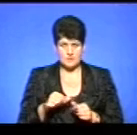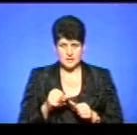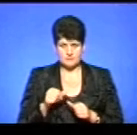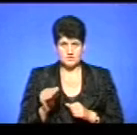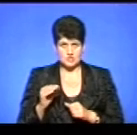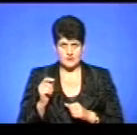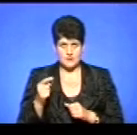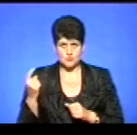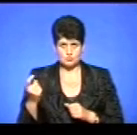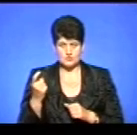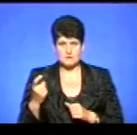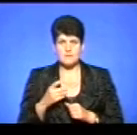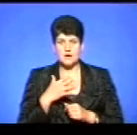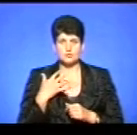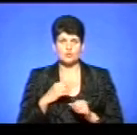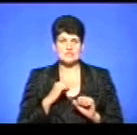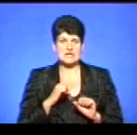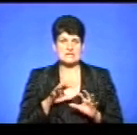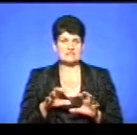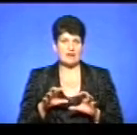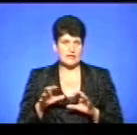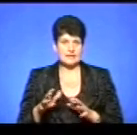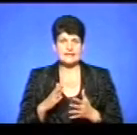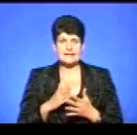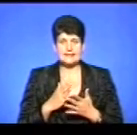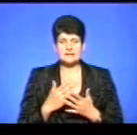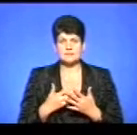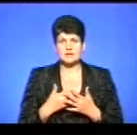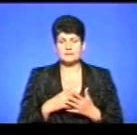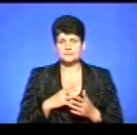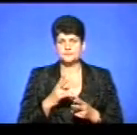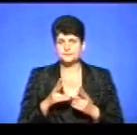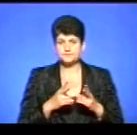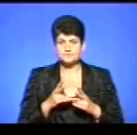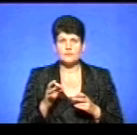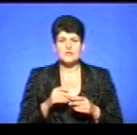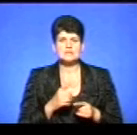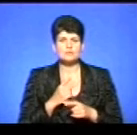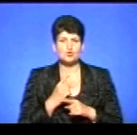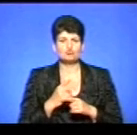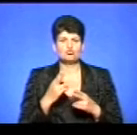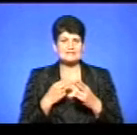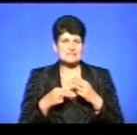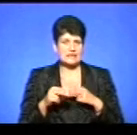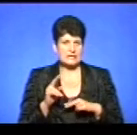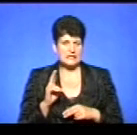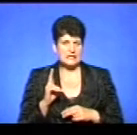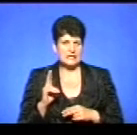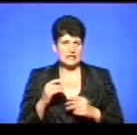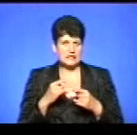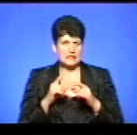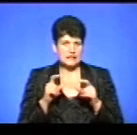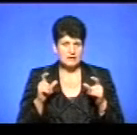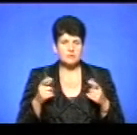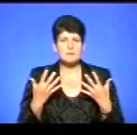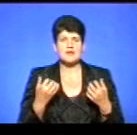комунального господарства, багато про захист тварин. Є петиції, зокрема, була петиція про заборону цирків раніше, власне, рішення ми вже такі прийняли,